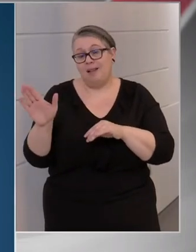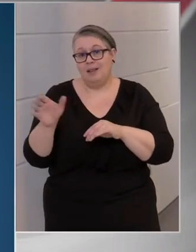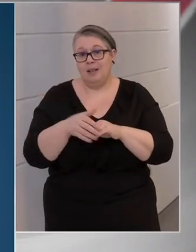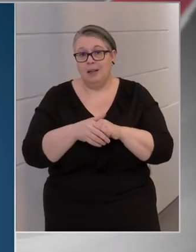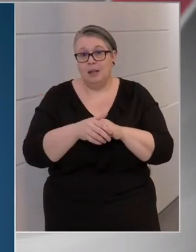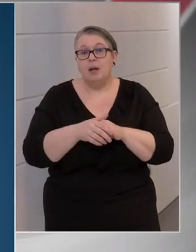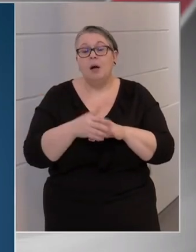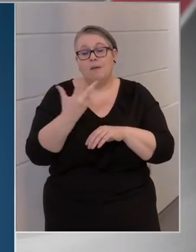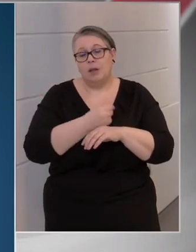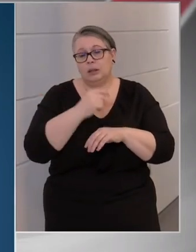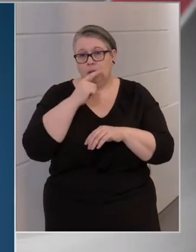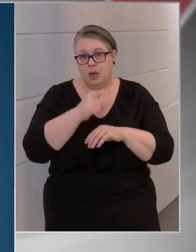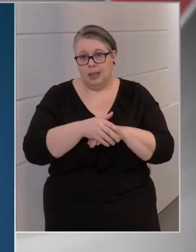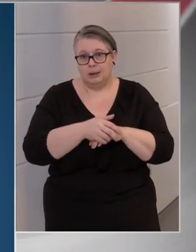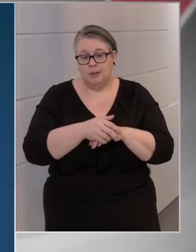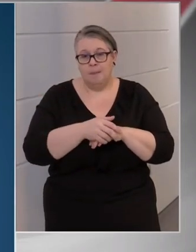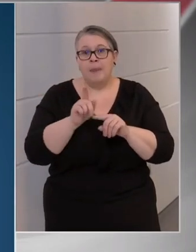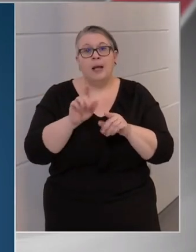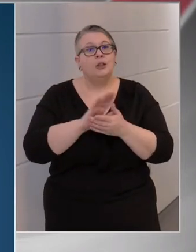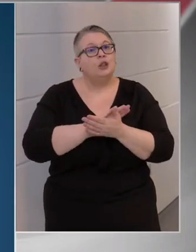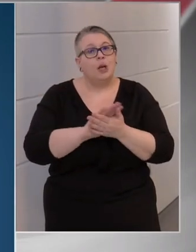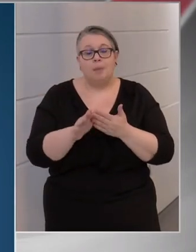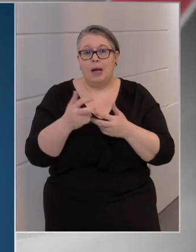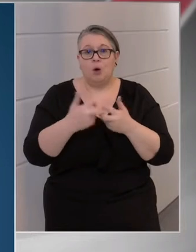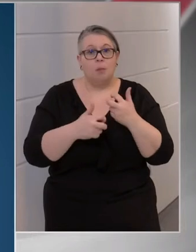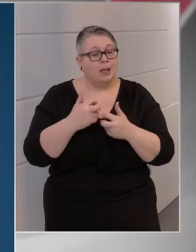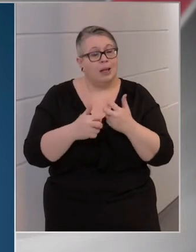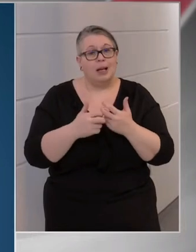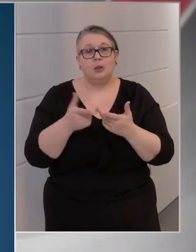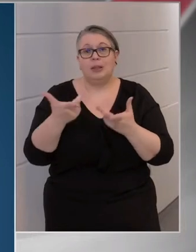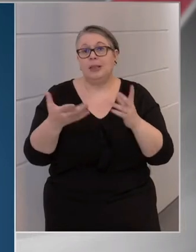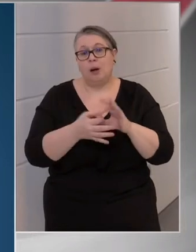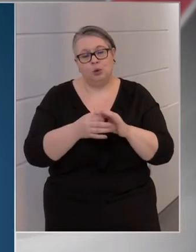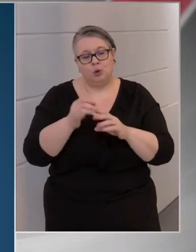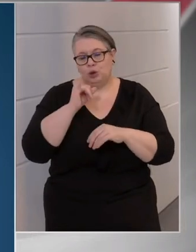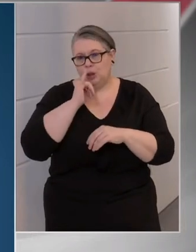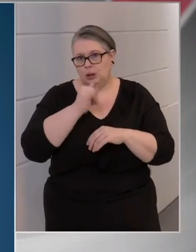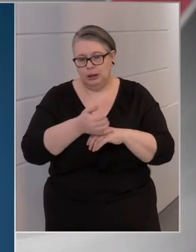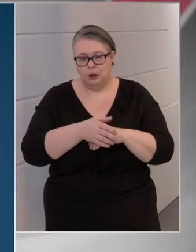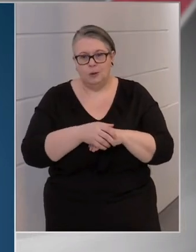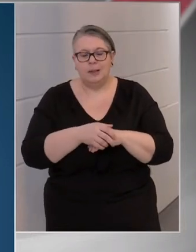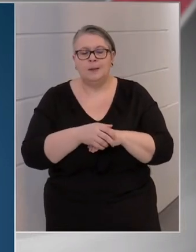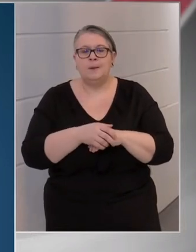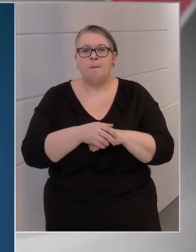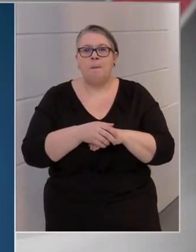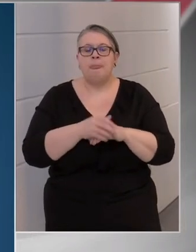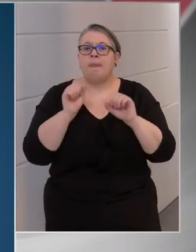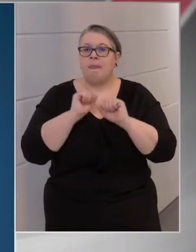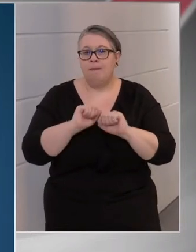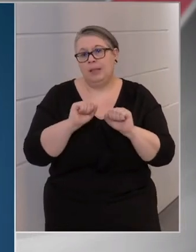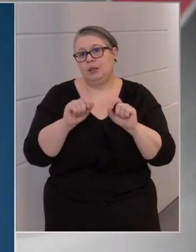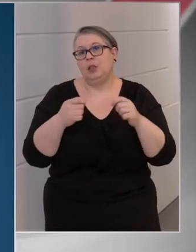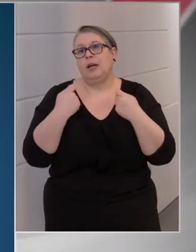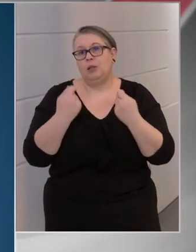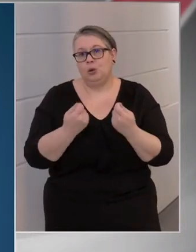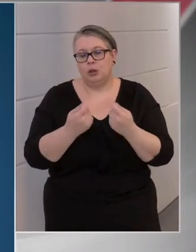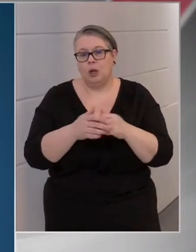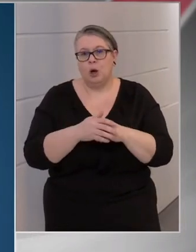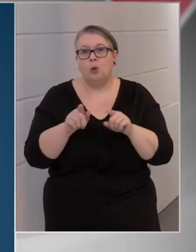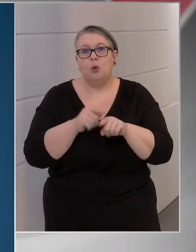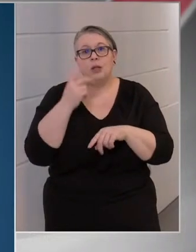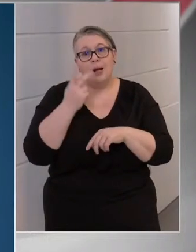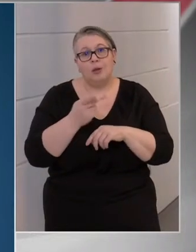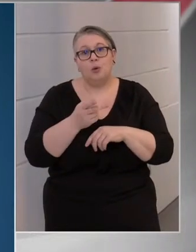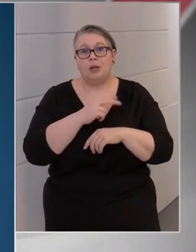vakcina lesz. Ugyanakkor semmilyen komplikáció ezekkel kapcsolatosan nem merült föl, és védettséget nyújtanak, úgyhogy úgy